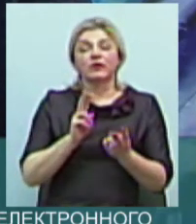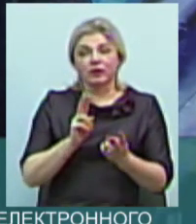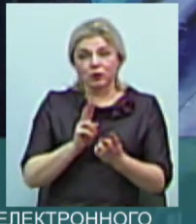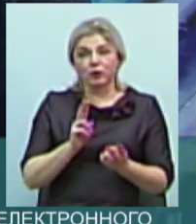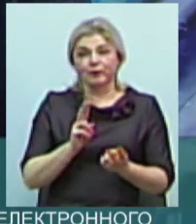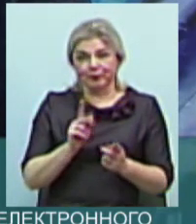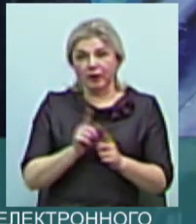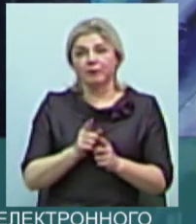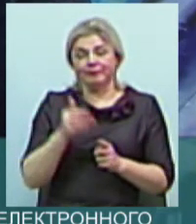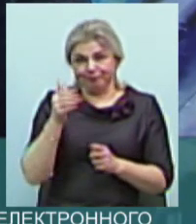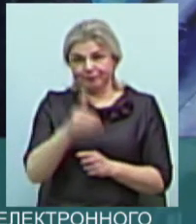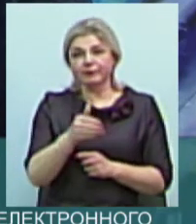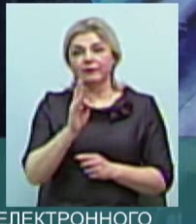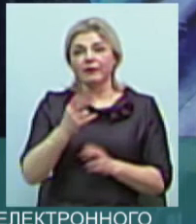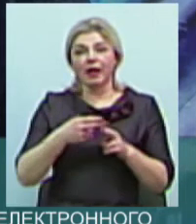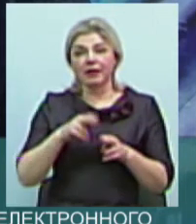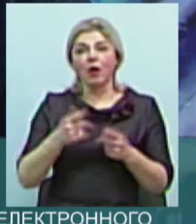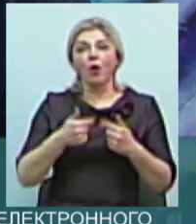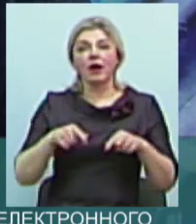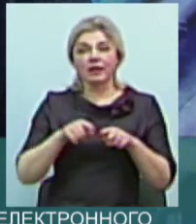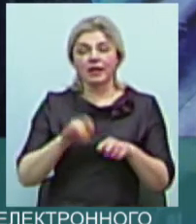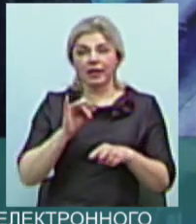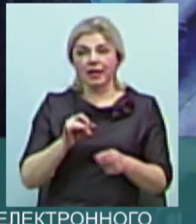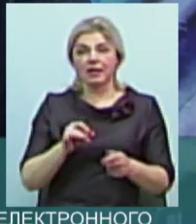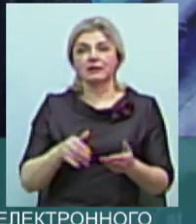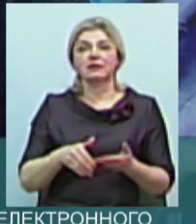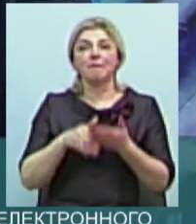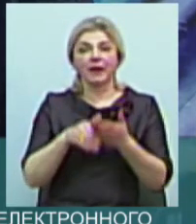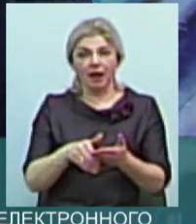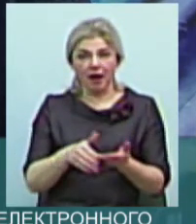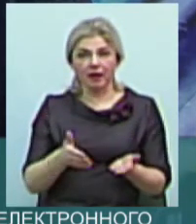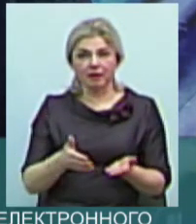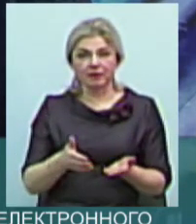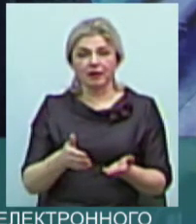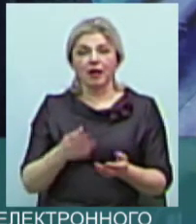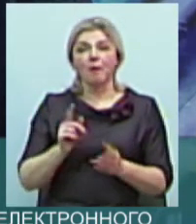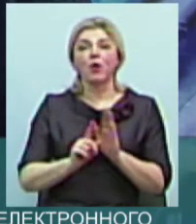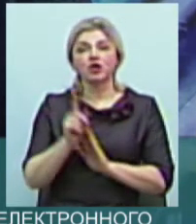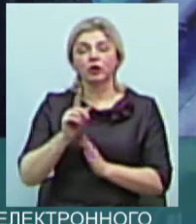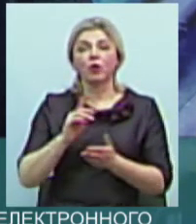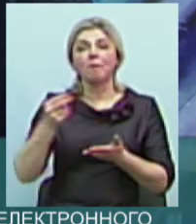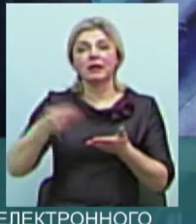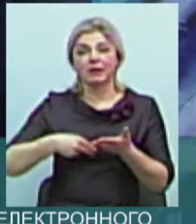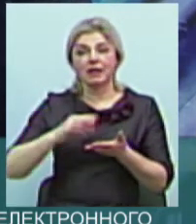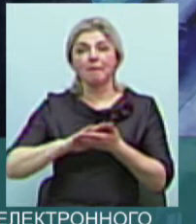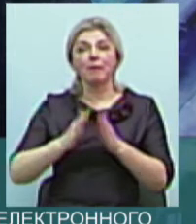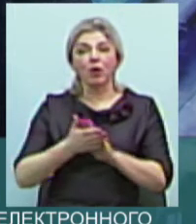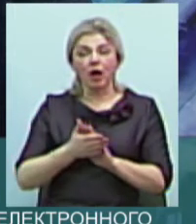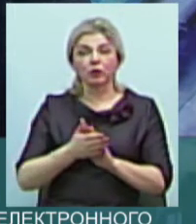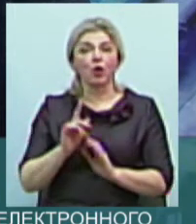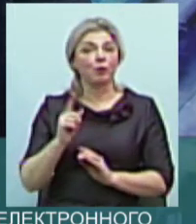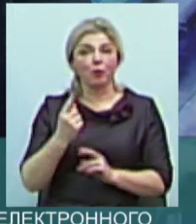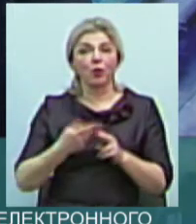всіляким чином сприяємо їм спочатку підписання меморандуму, бо меморандум, взагалі, це просто